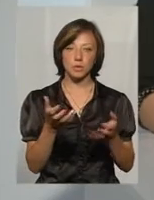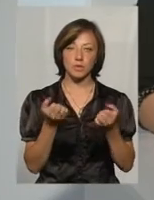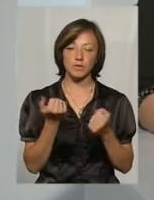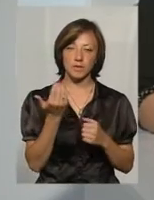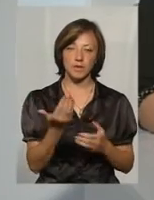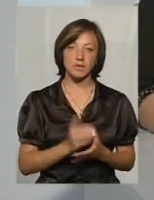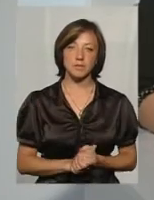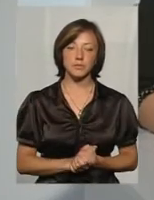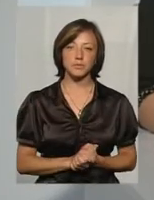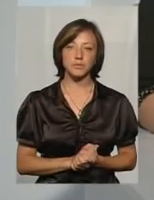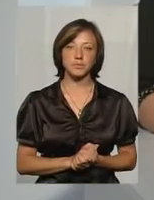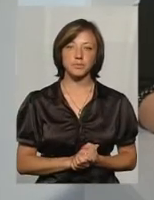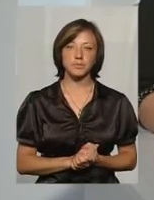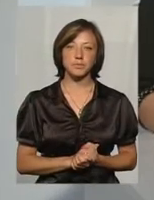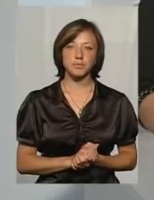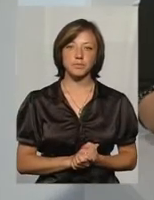коментар.